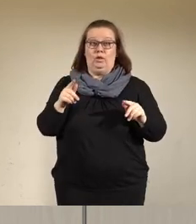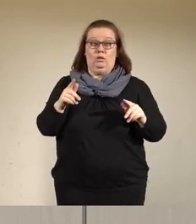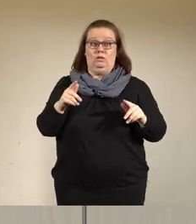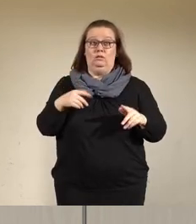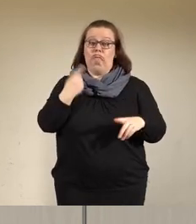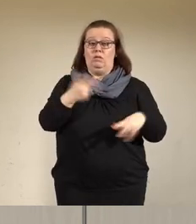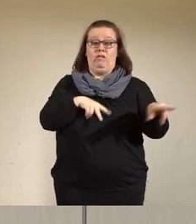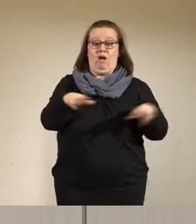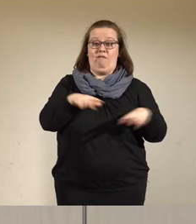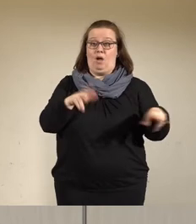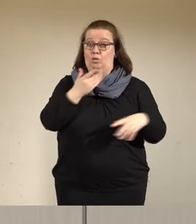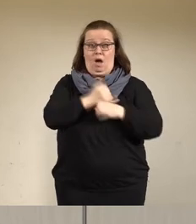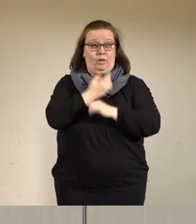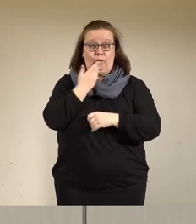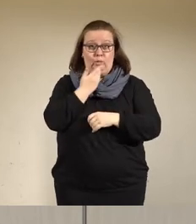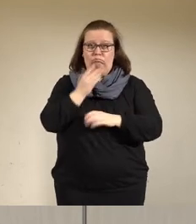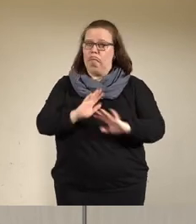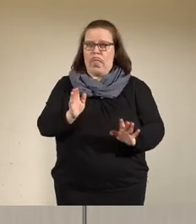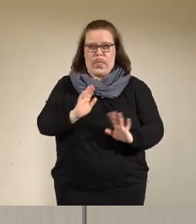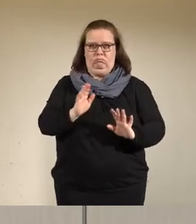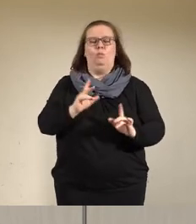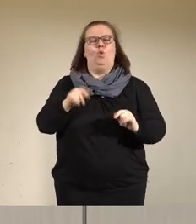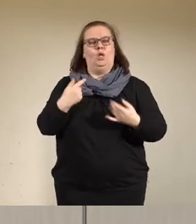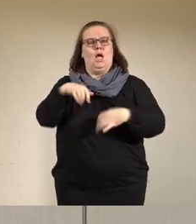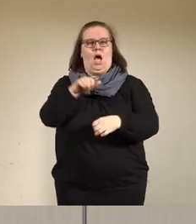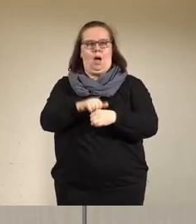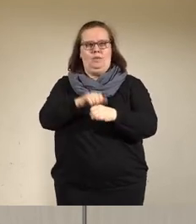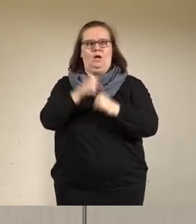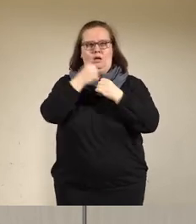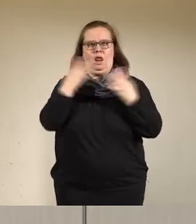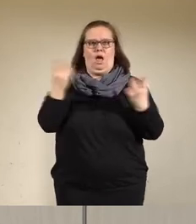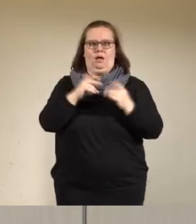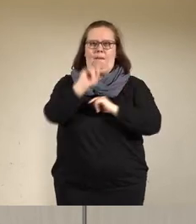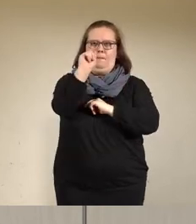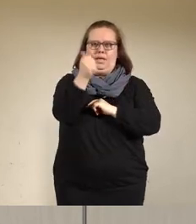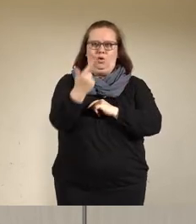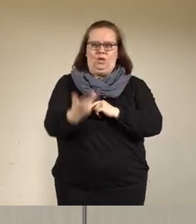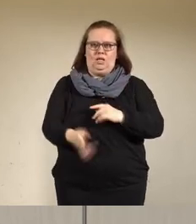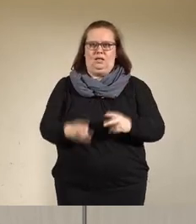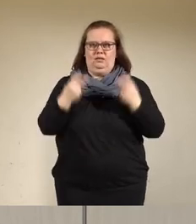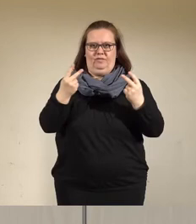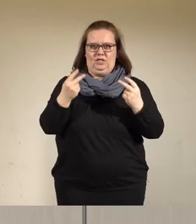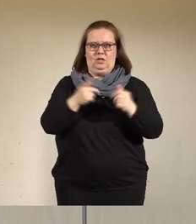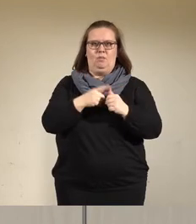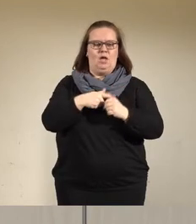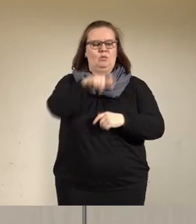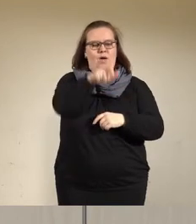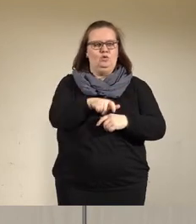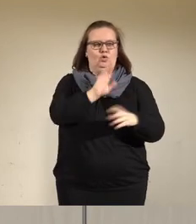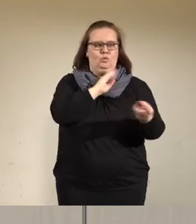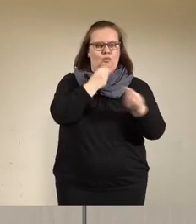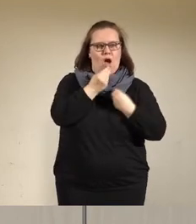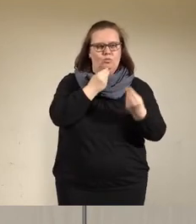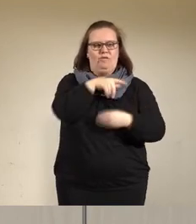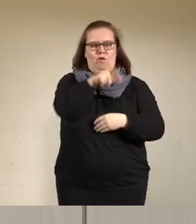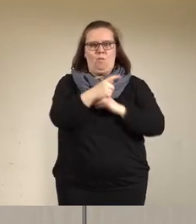Montag für Versammlung von Begida hat bestand. Das Verbot am darauffolgenden Versammlung von